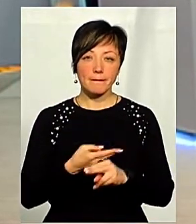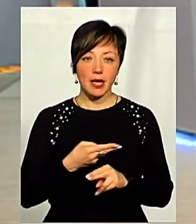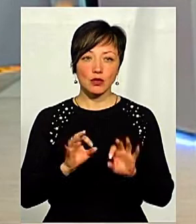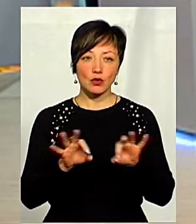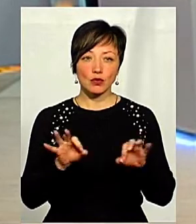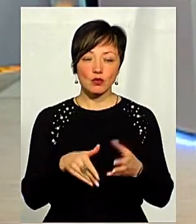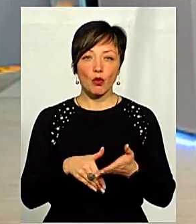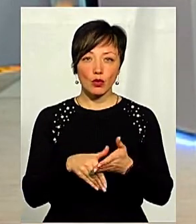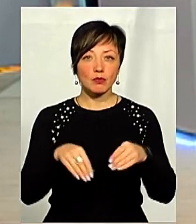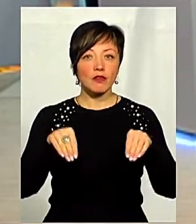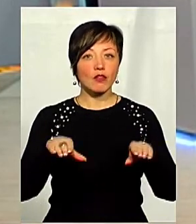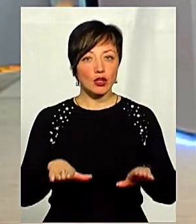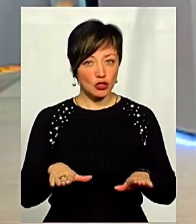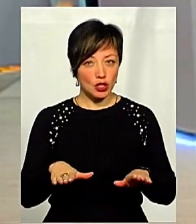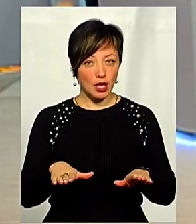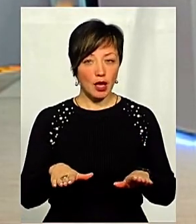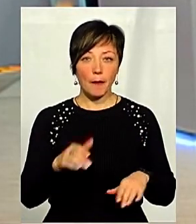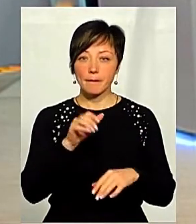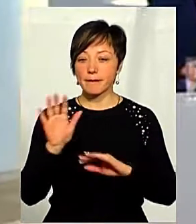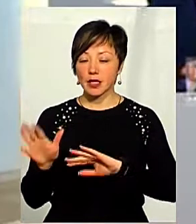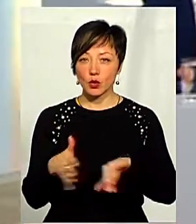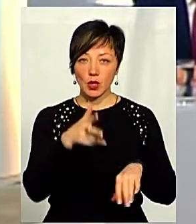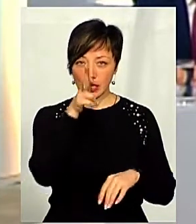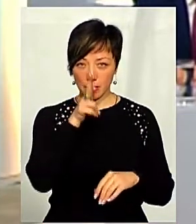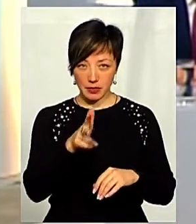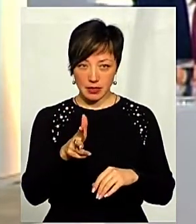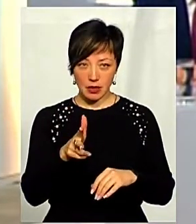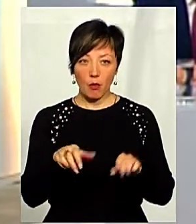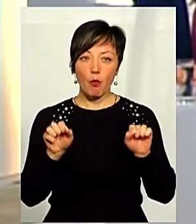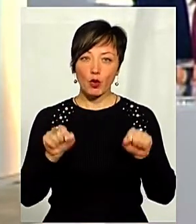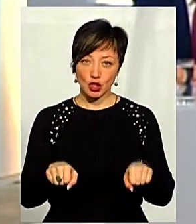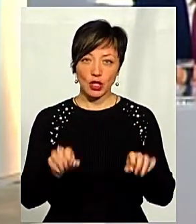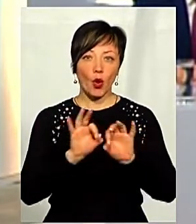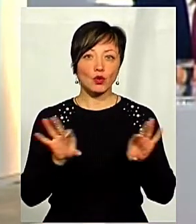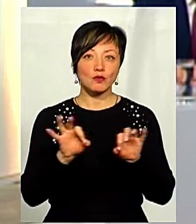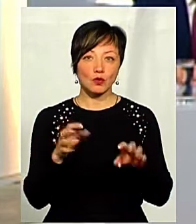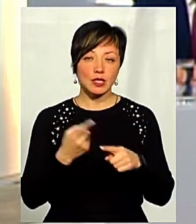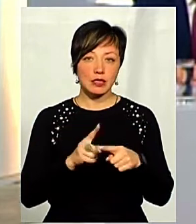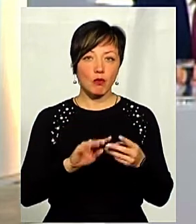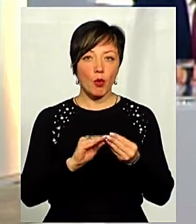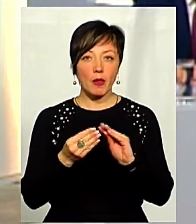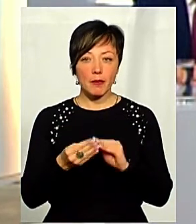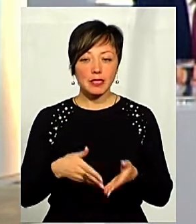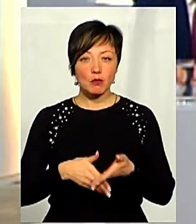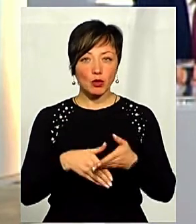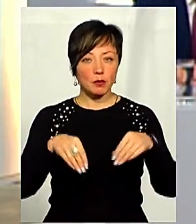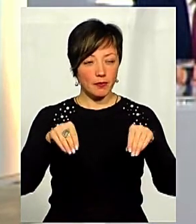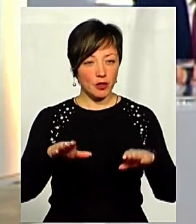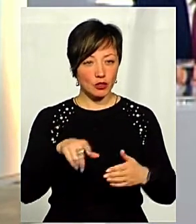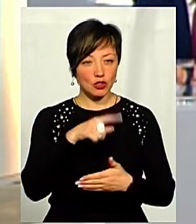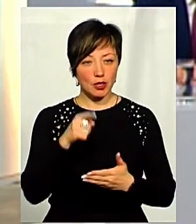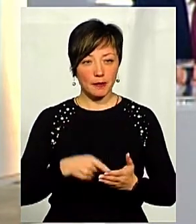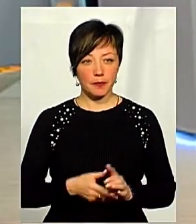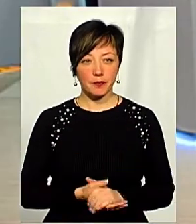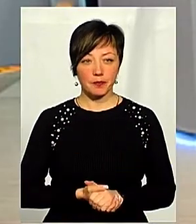озвучення способів їх вирішення. Минуло три місяці. Можете озвучити вже ці проблеми із способами їх вирішення?